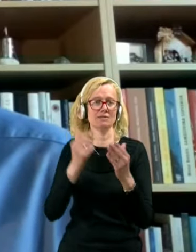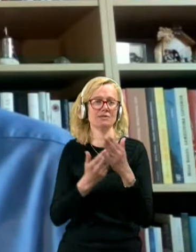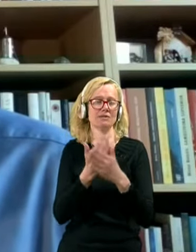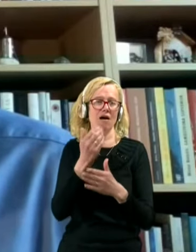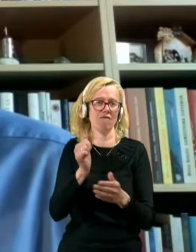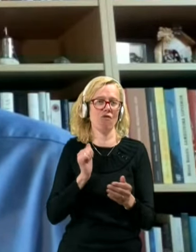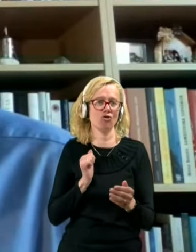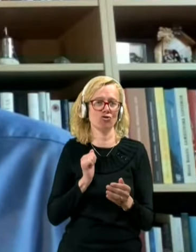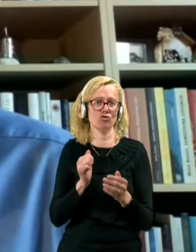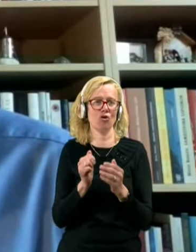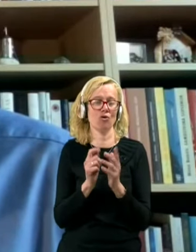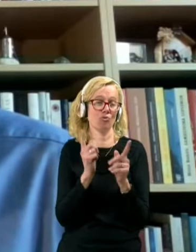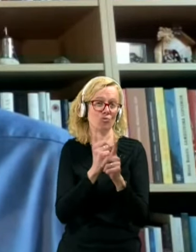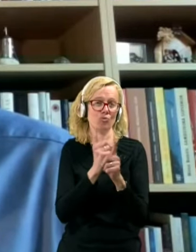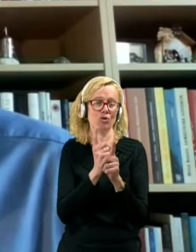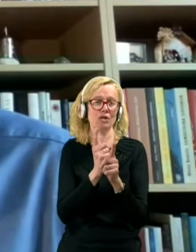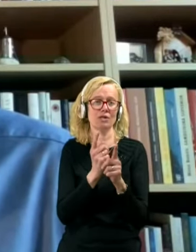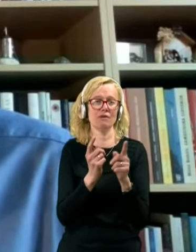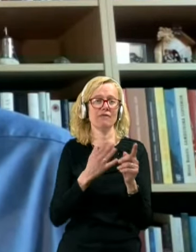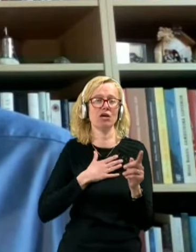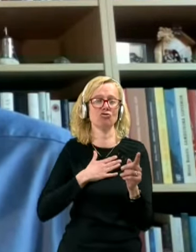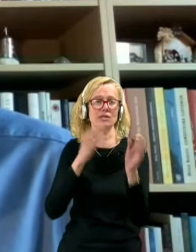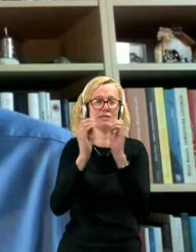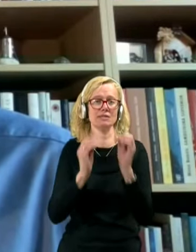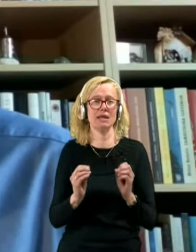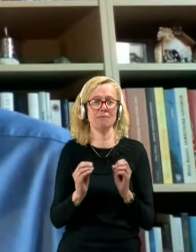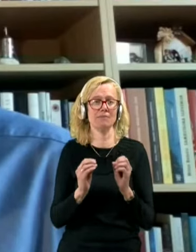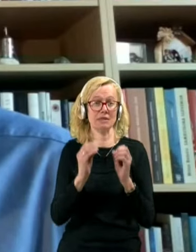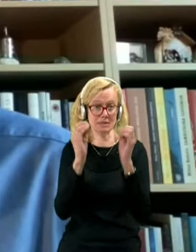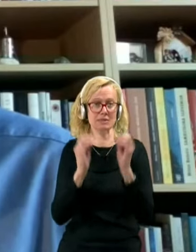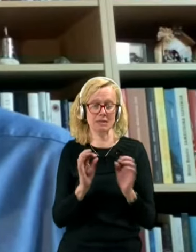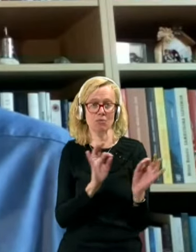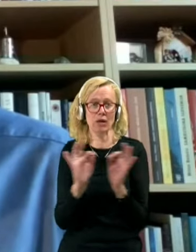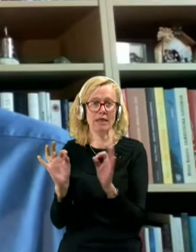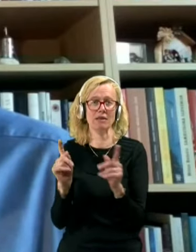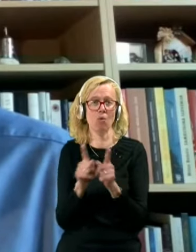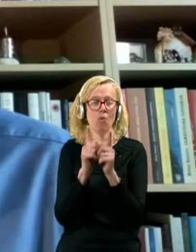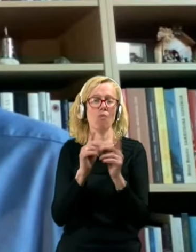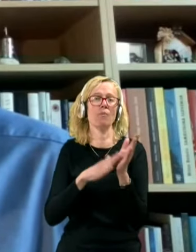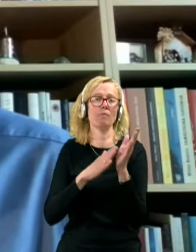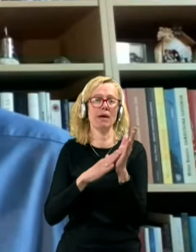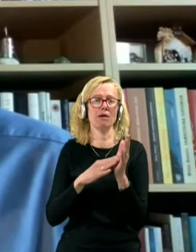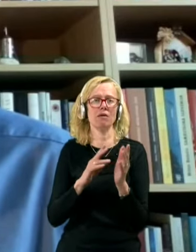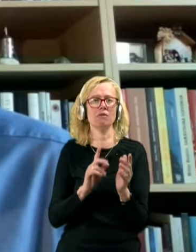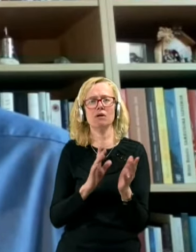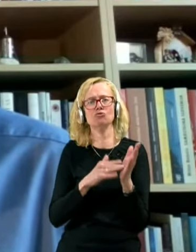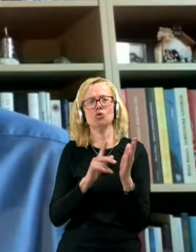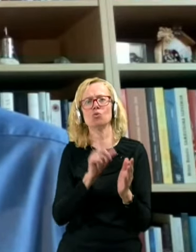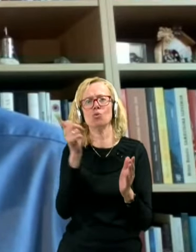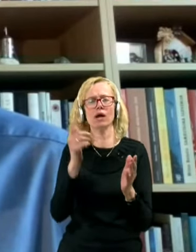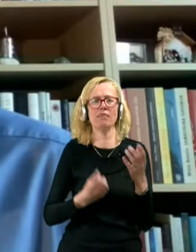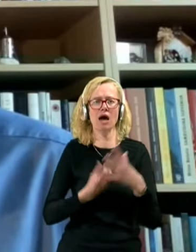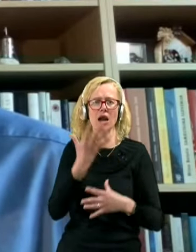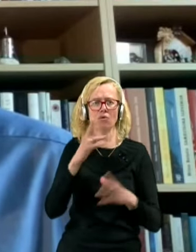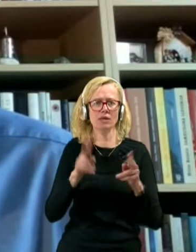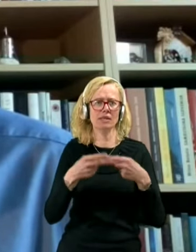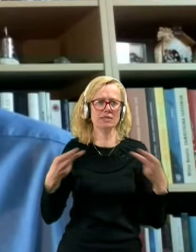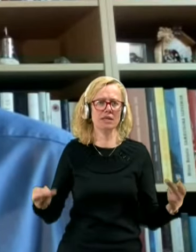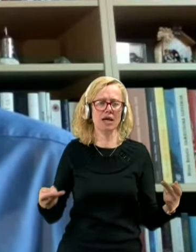vojsko. Je tudi v naših sistemih sistem naravnan tako, da je za premjer kakšnih drugih naravnih nesreč, ali pa